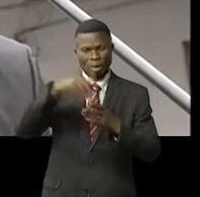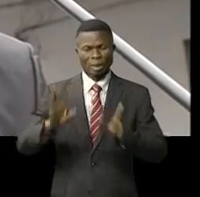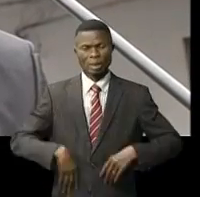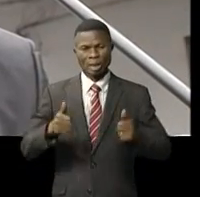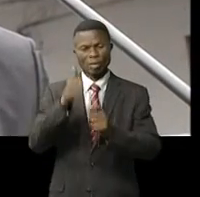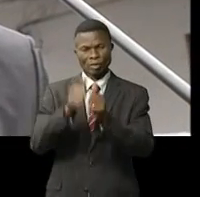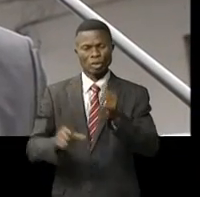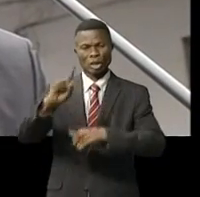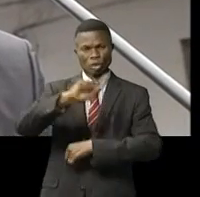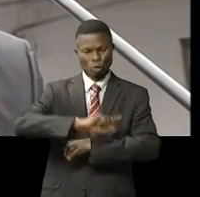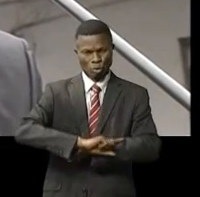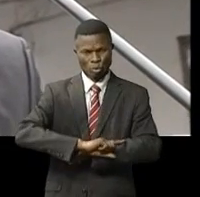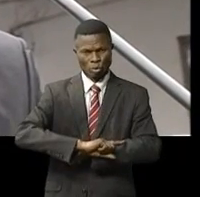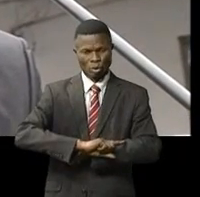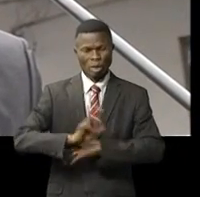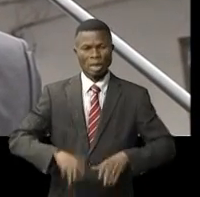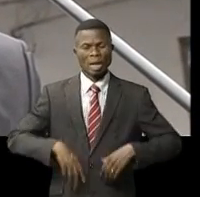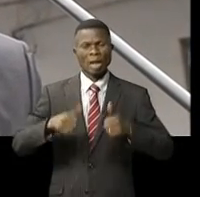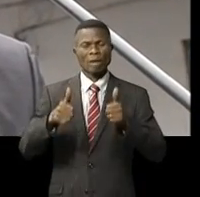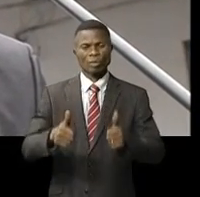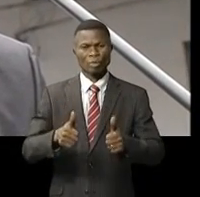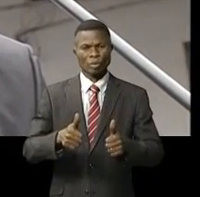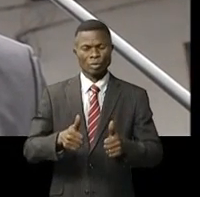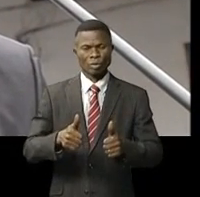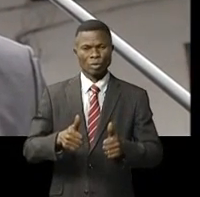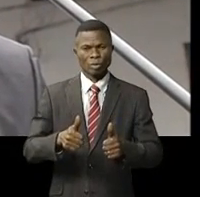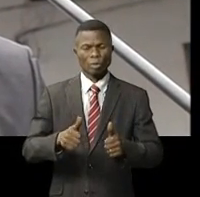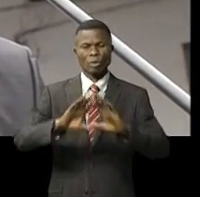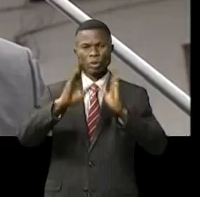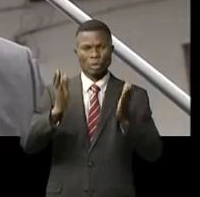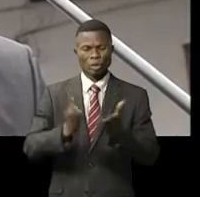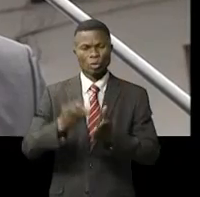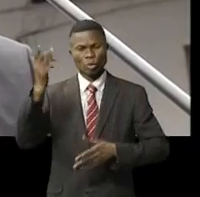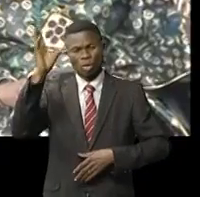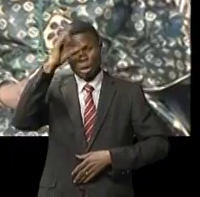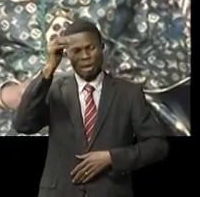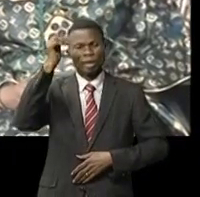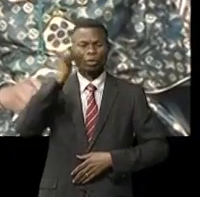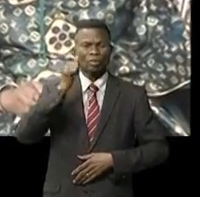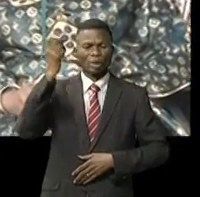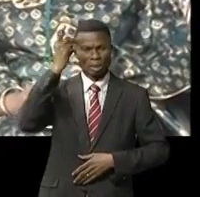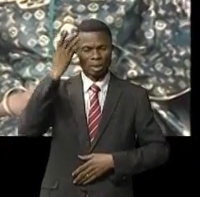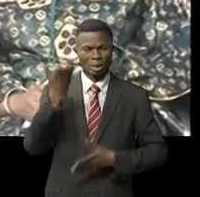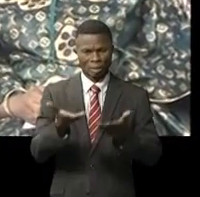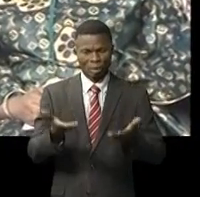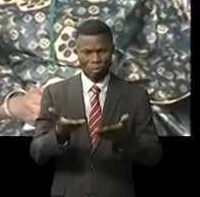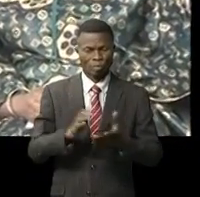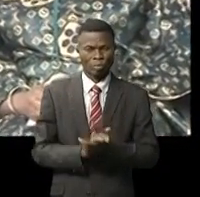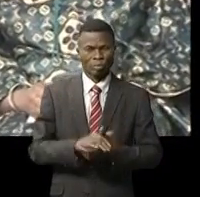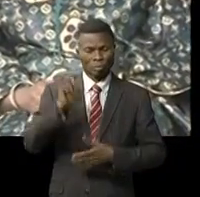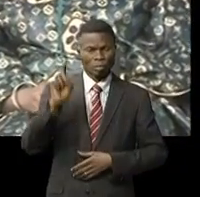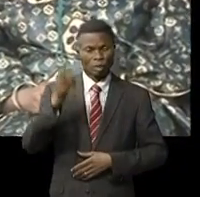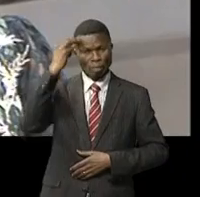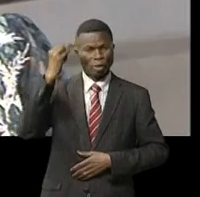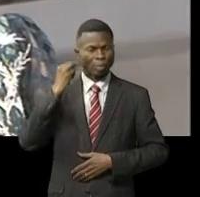vie de tous les jours la vie de toutes les Kinoises et les Kinoises L'évée d'Antoinette Kipoulou